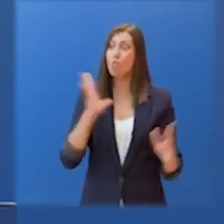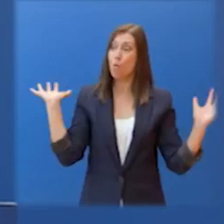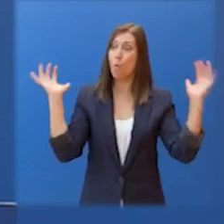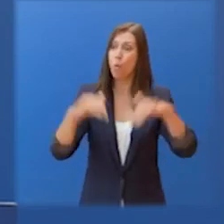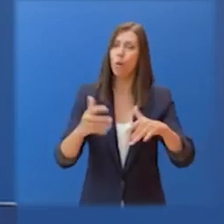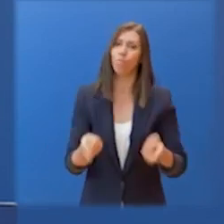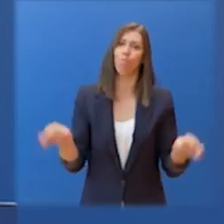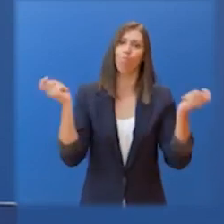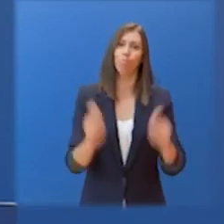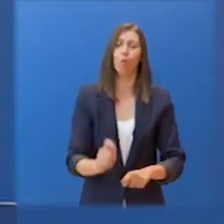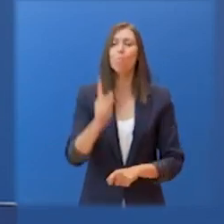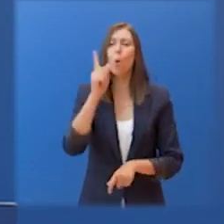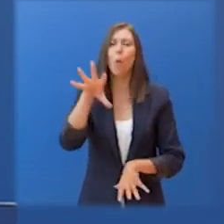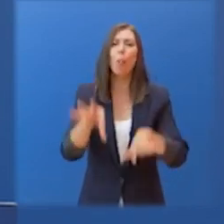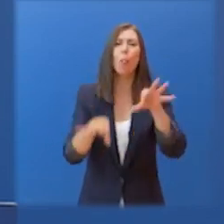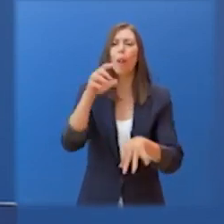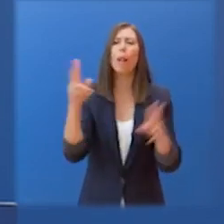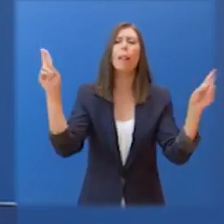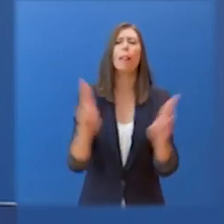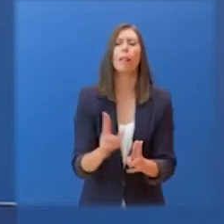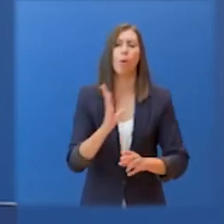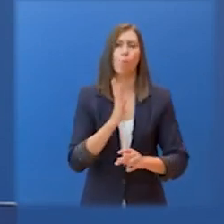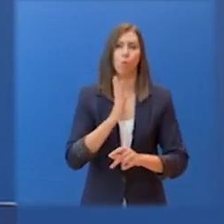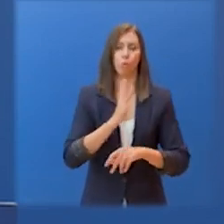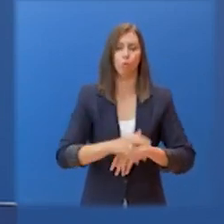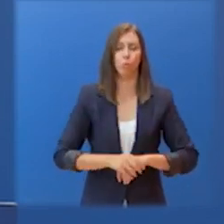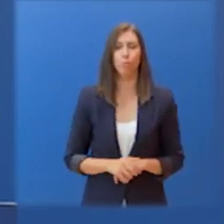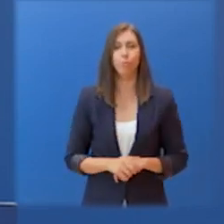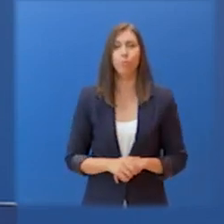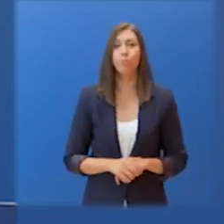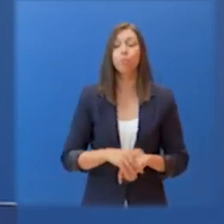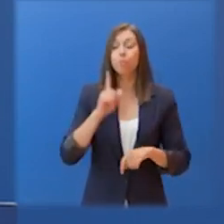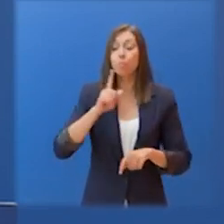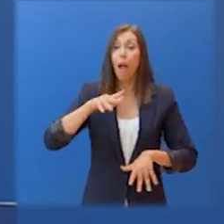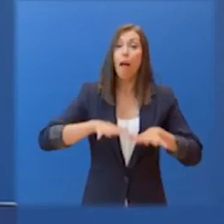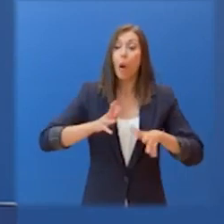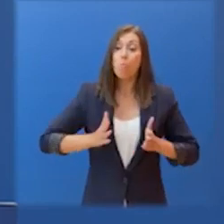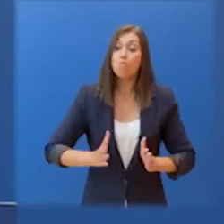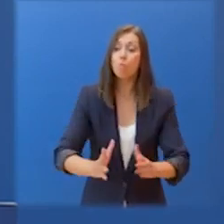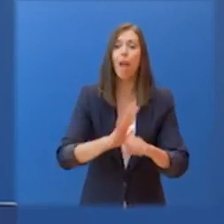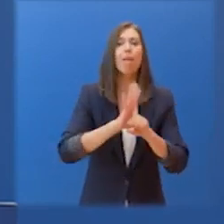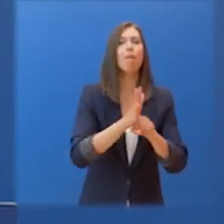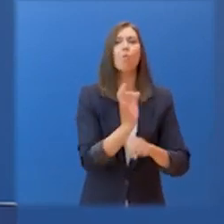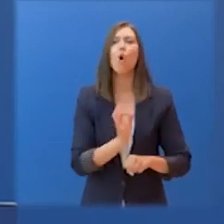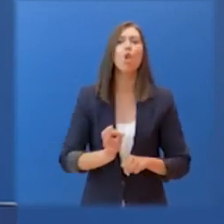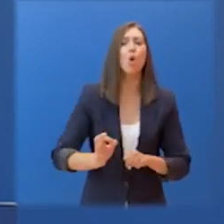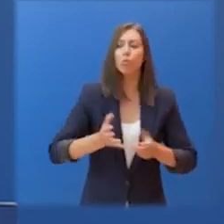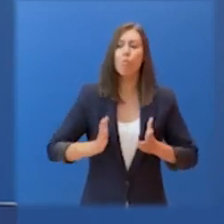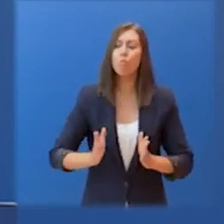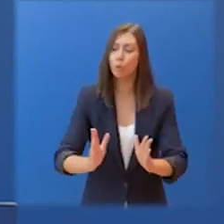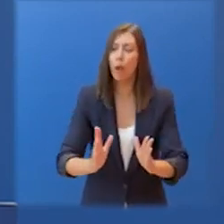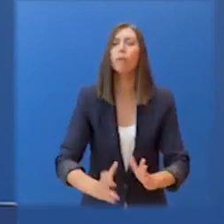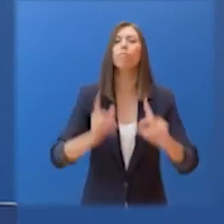Δεύτερον, με βάση την πορεία και την αξιολόγηση των επιδημιολογικών δεδομένων, αποφασίστηκε ότι από τις